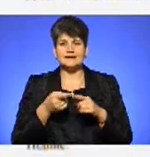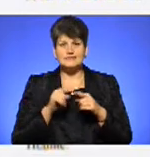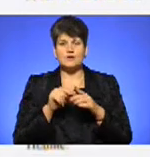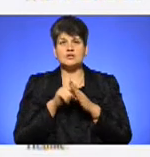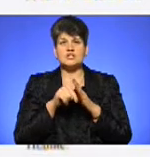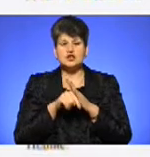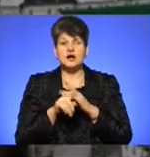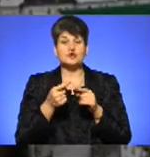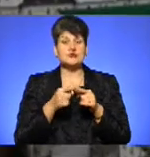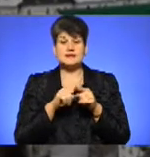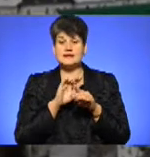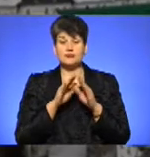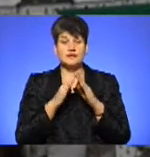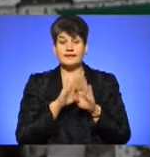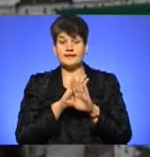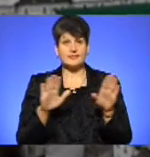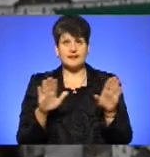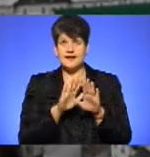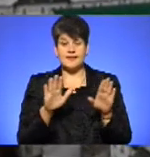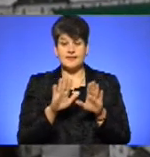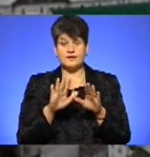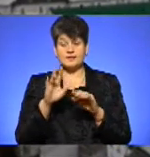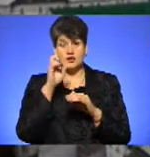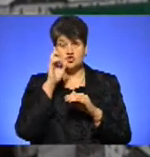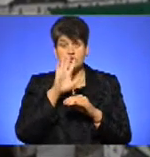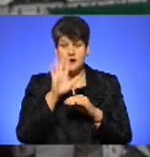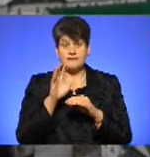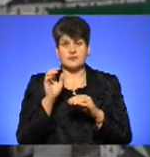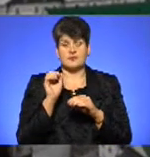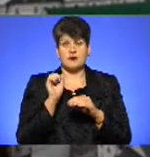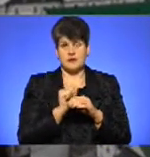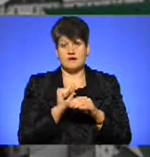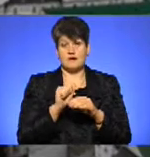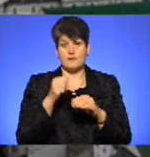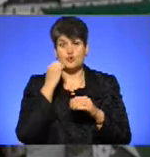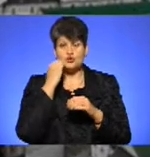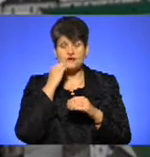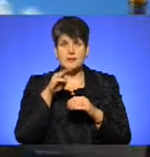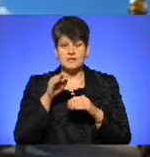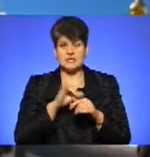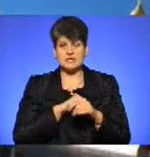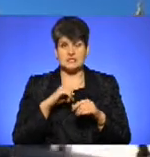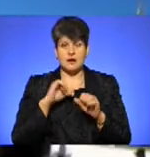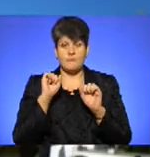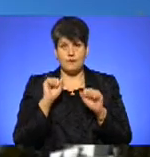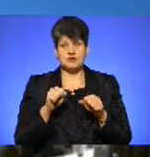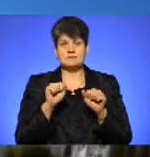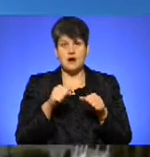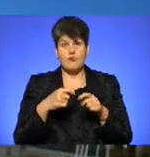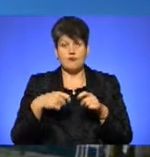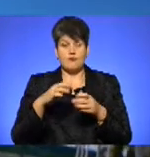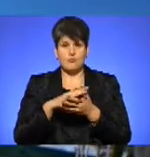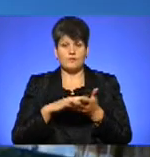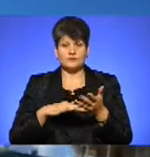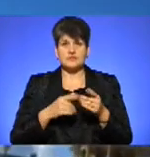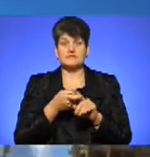не належать державі. Ними тепер вільно може розпоряджатися Московський патріархат найближчі 30 років із правом пролонгації. У зв